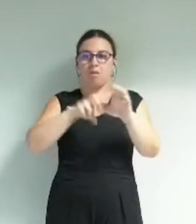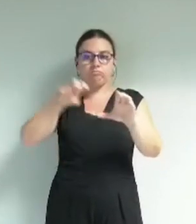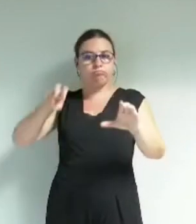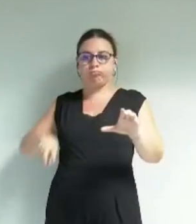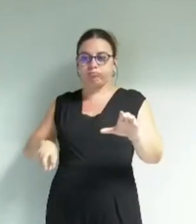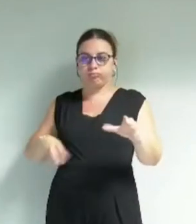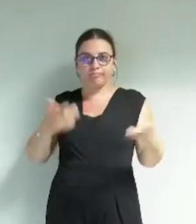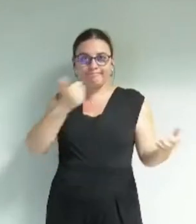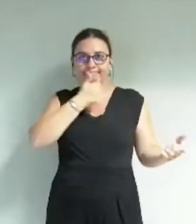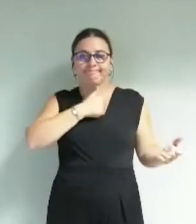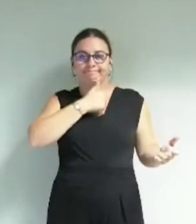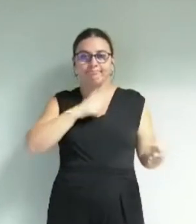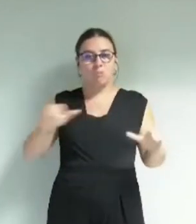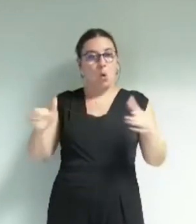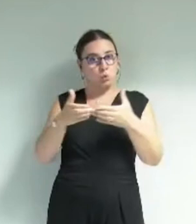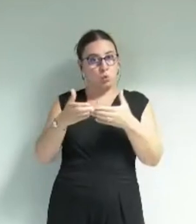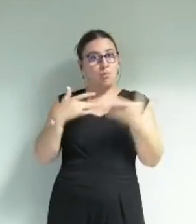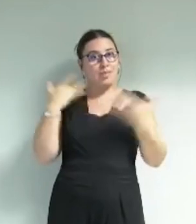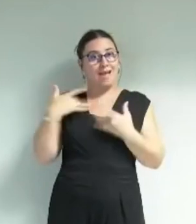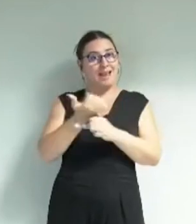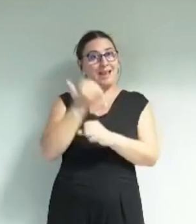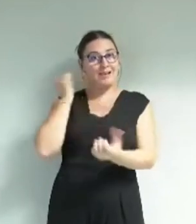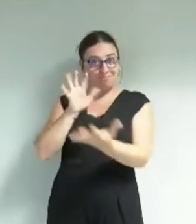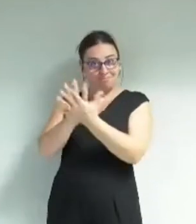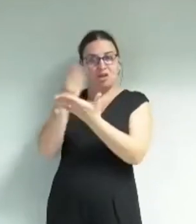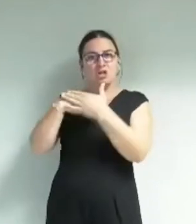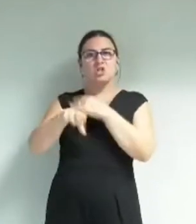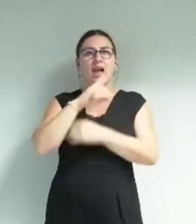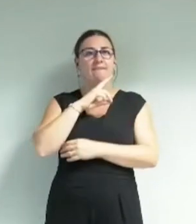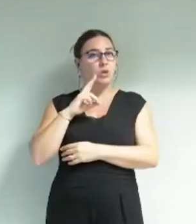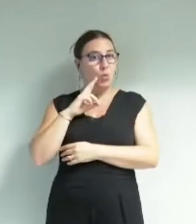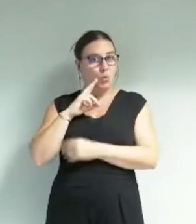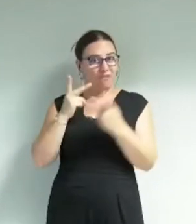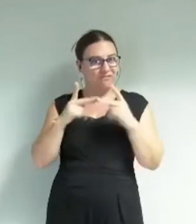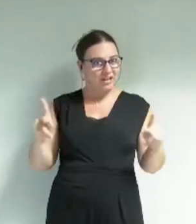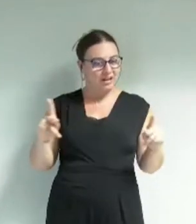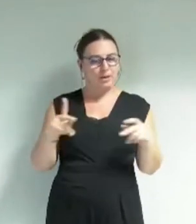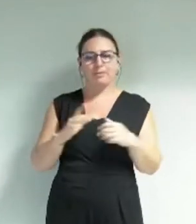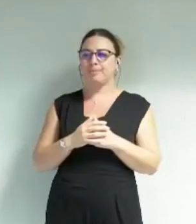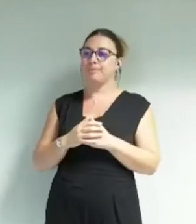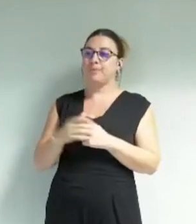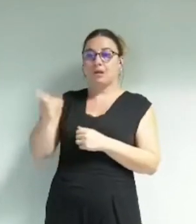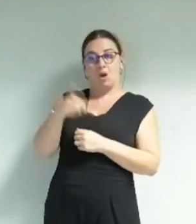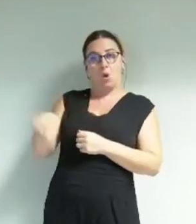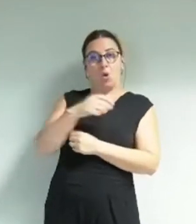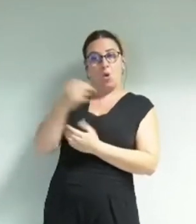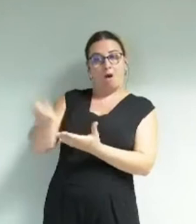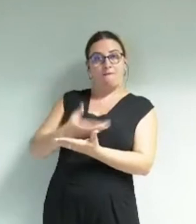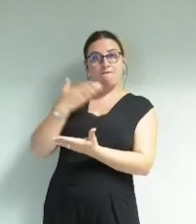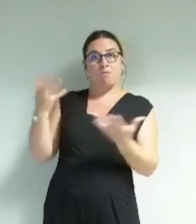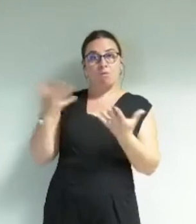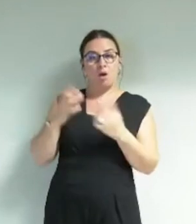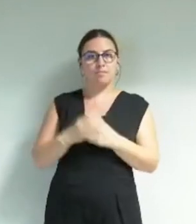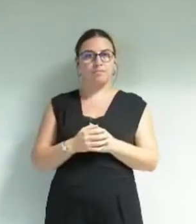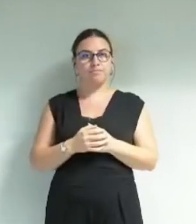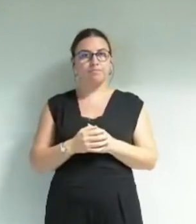force des choses. Une troupe de théâtre que j'ai rencontrée l'année dernière à Avignon et qui nous ont dit qu'ils avaient...